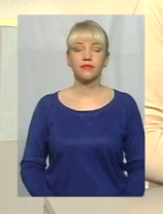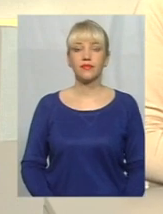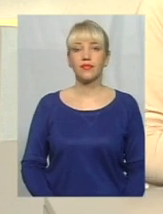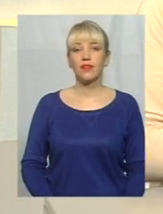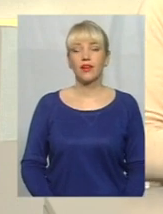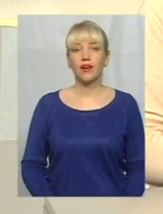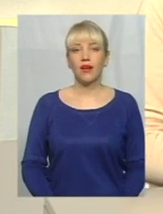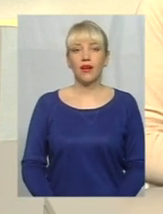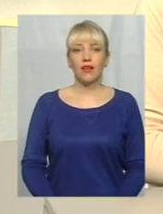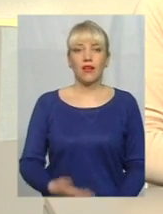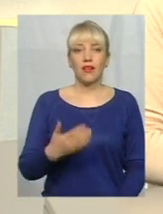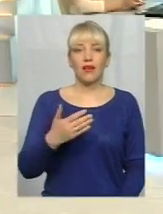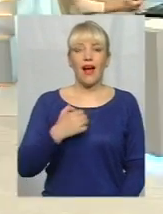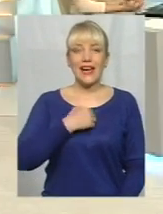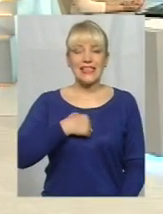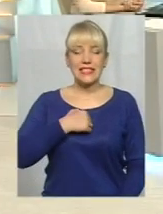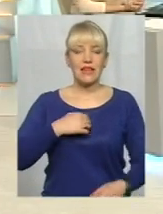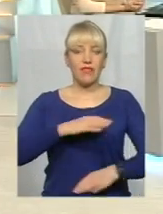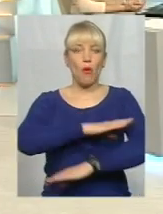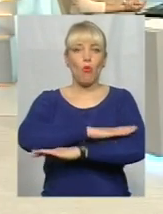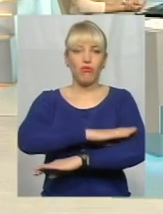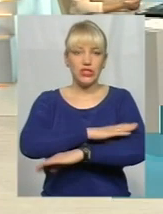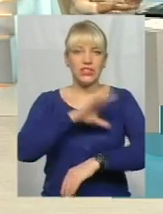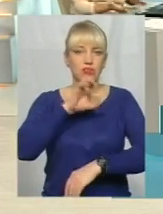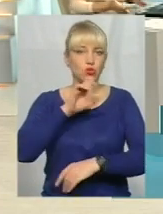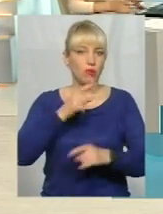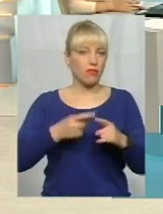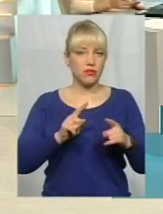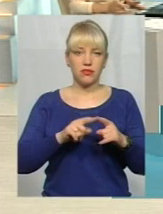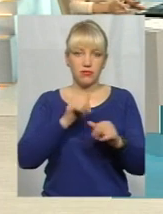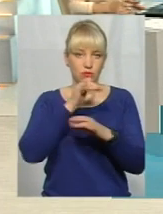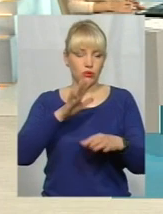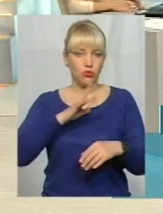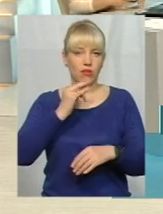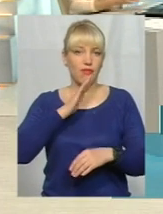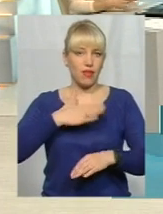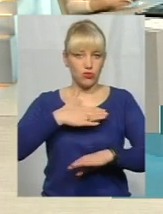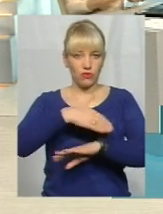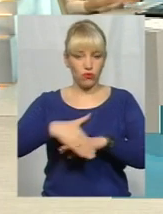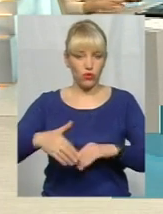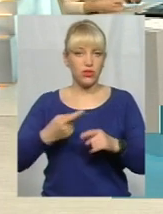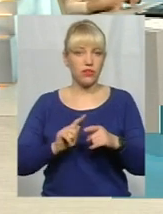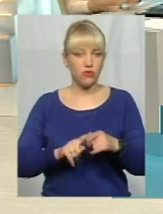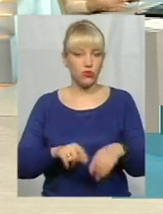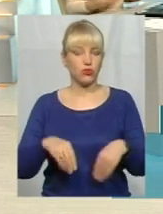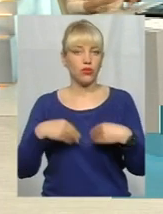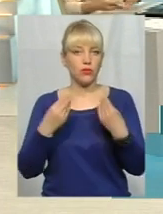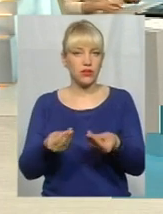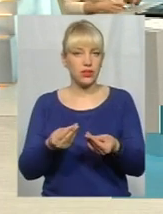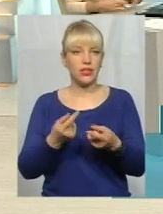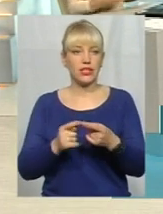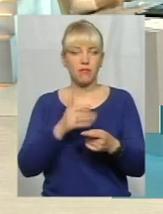Пане Владислав, от все ж таки, агресивна поведінка собак – це неприпустимо явище на наших вулицях. І воно породжує дуже багато інших